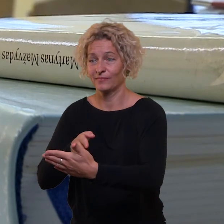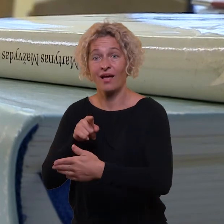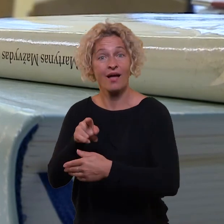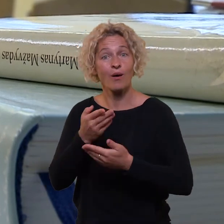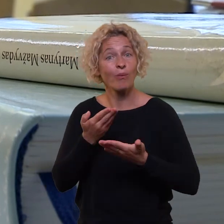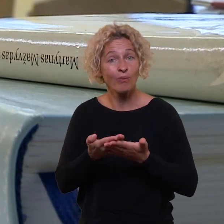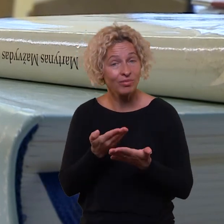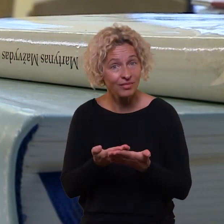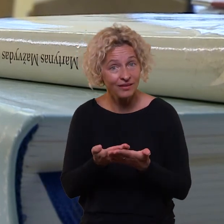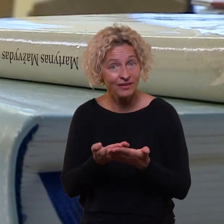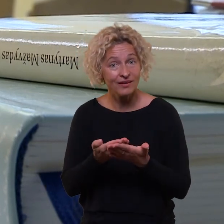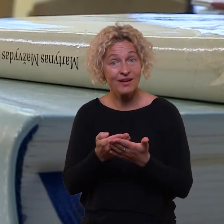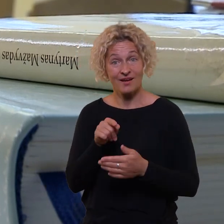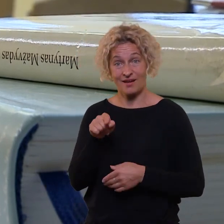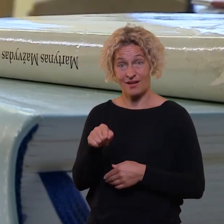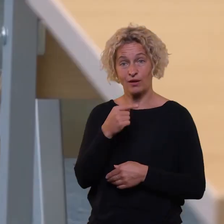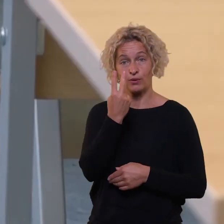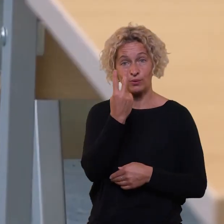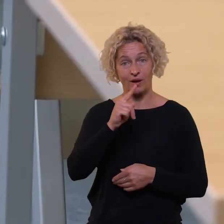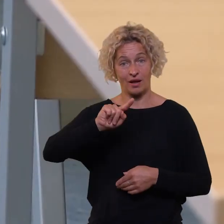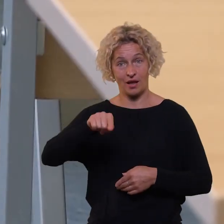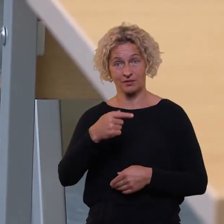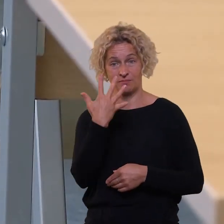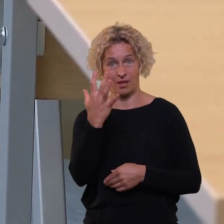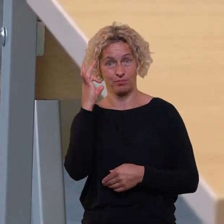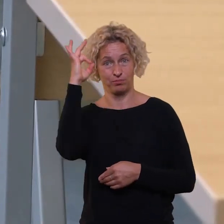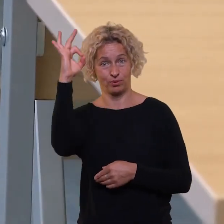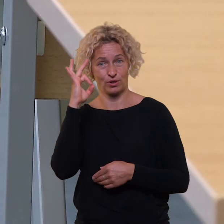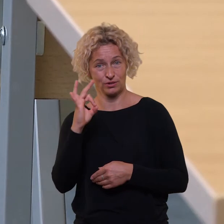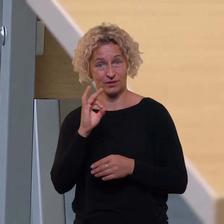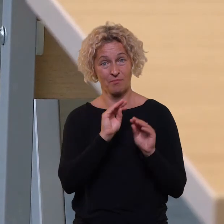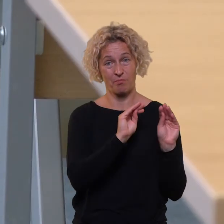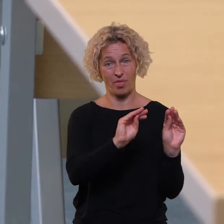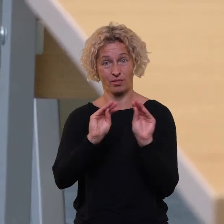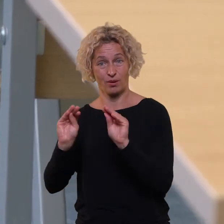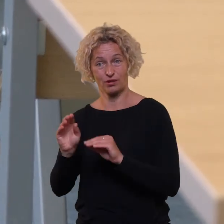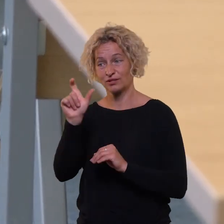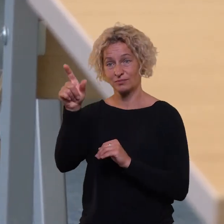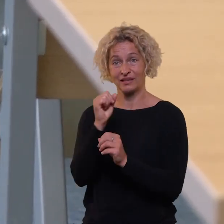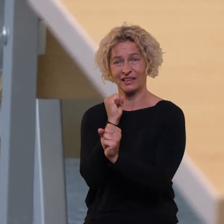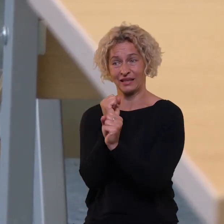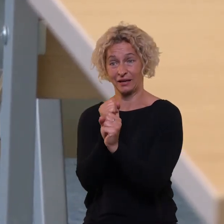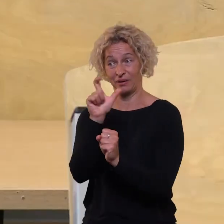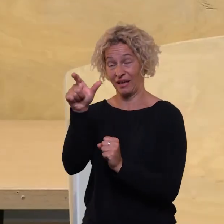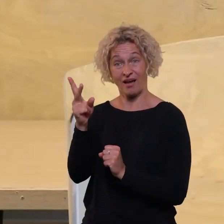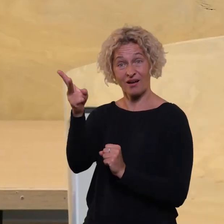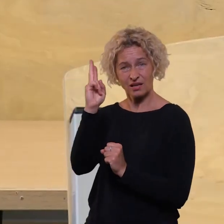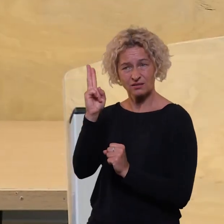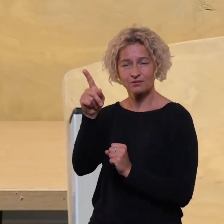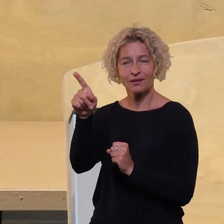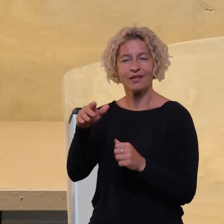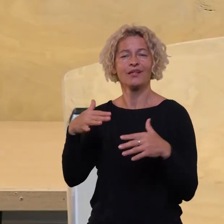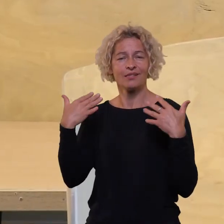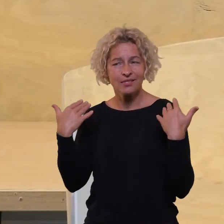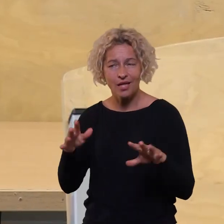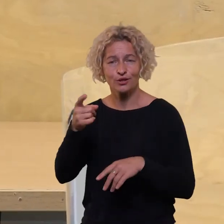nes beveik 2,5 procento pedagogų mūsų Šiauliuose, dirbančių mūsų įstaigose yra